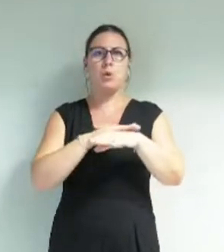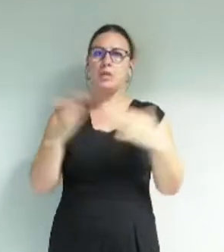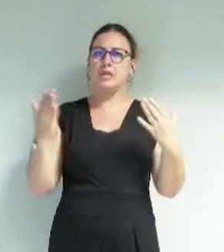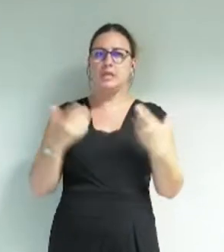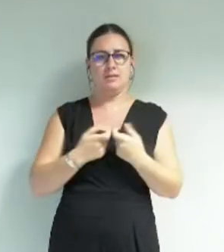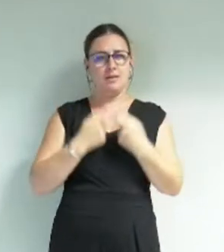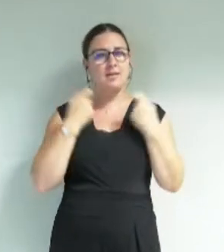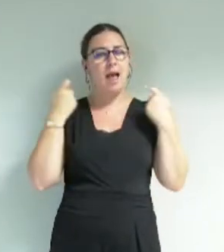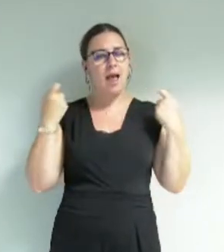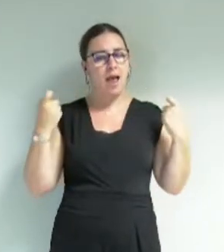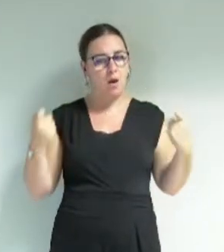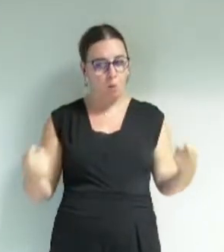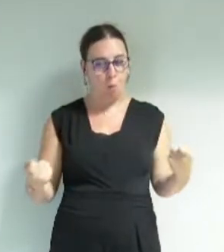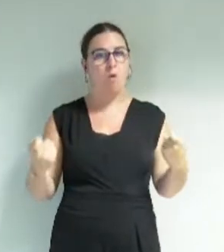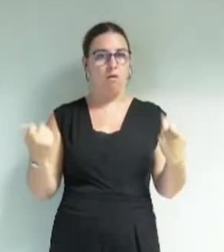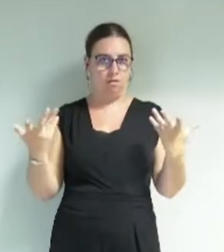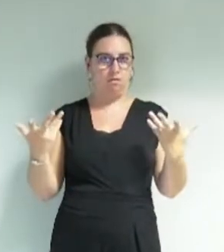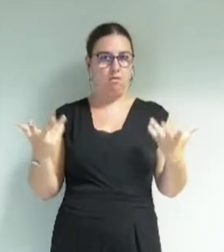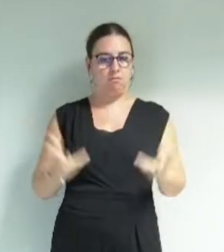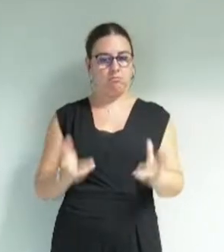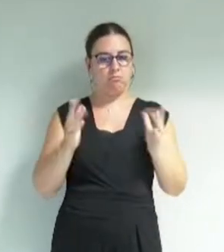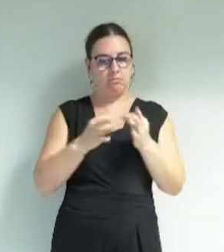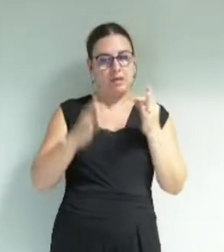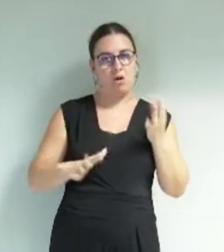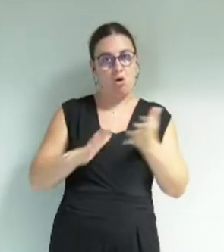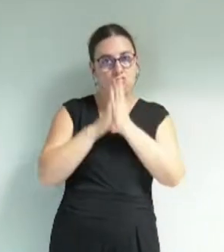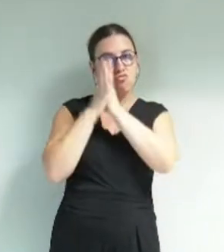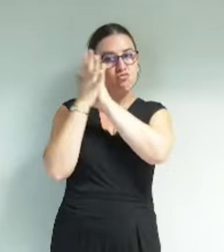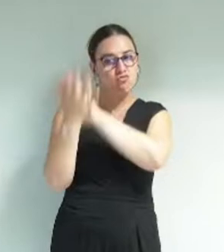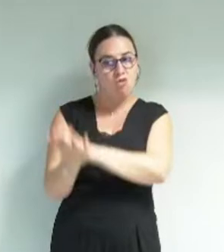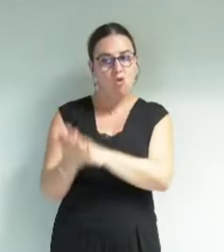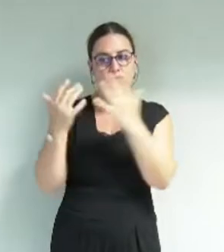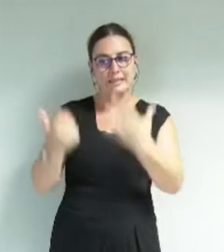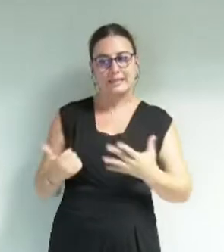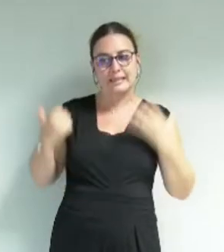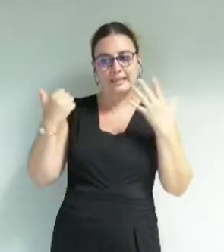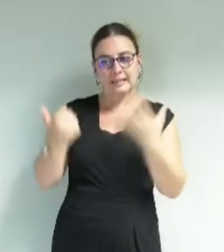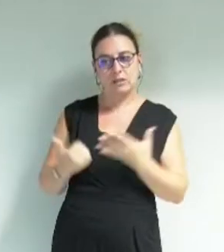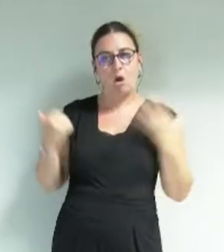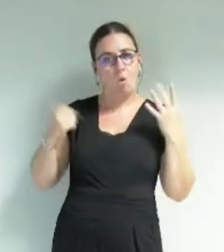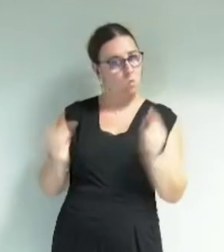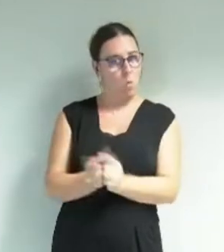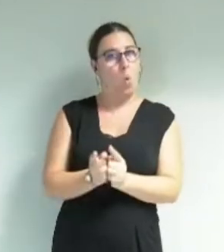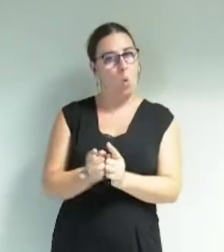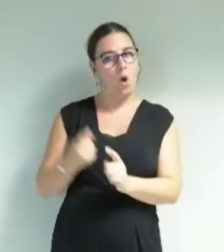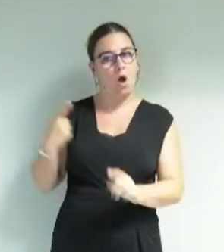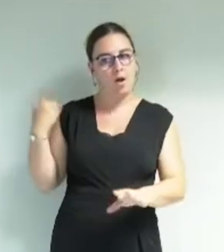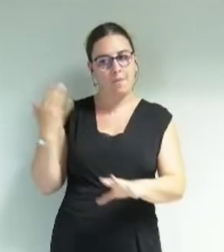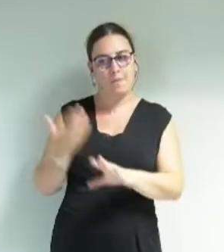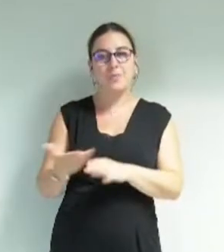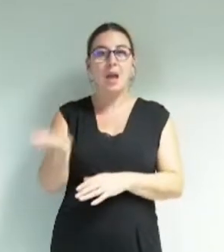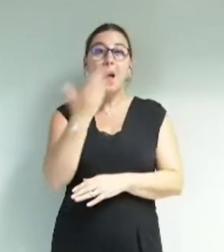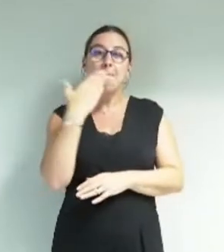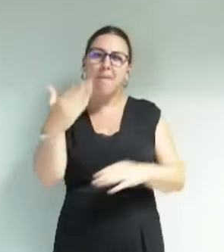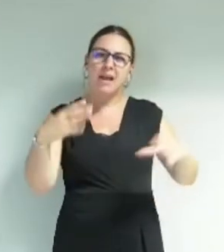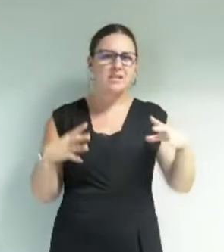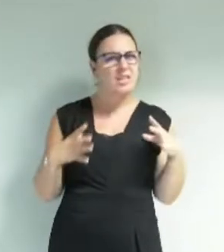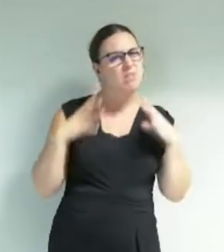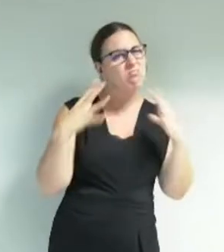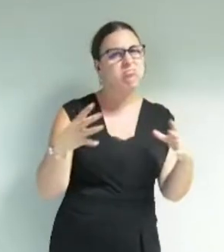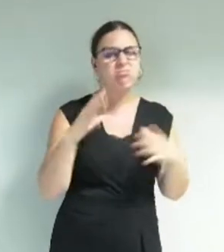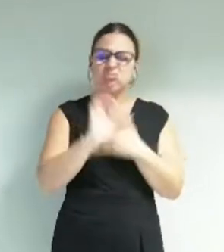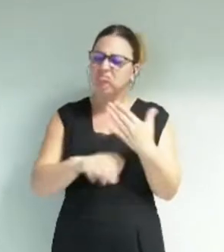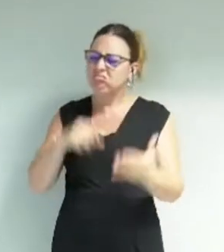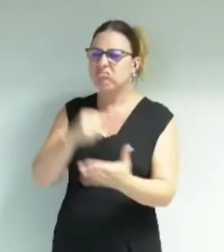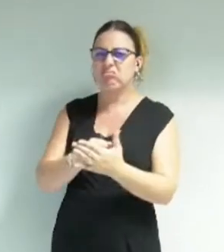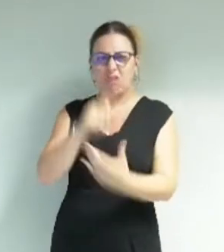temps long, ce bilan est celui de changements majeurs, réalisés en 6 ans seulement. Merci pour cet engagement sans faille en